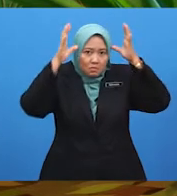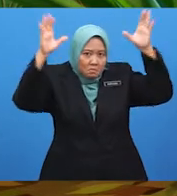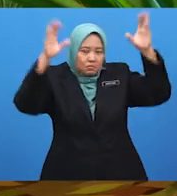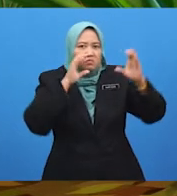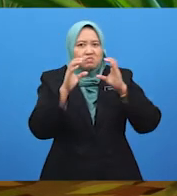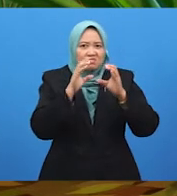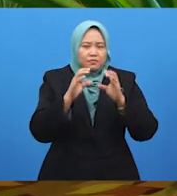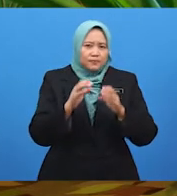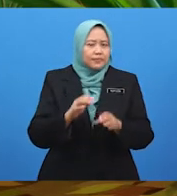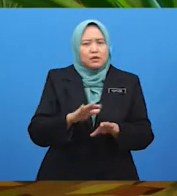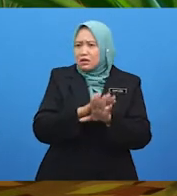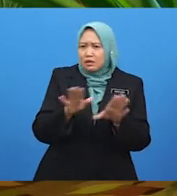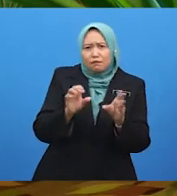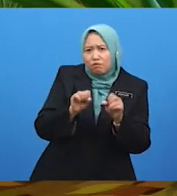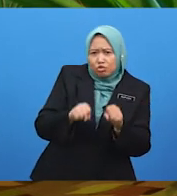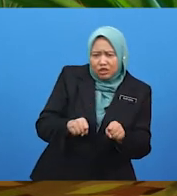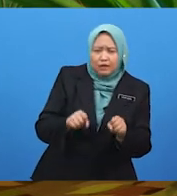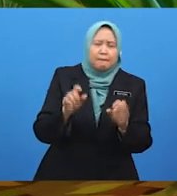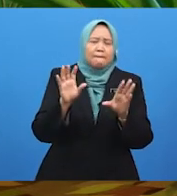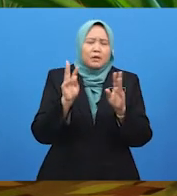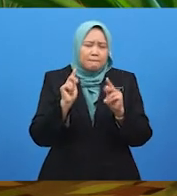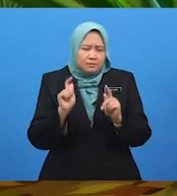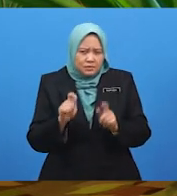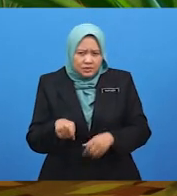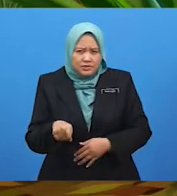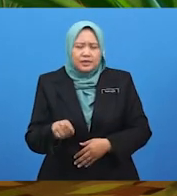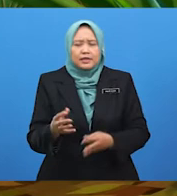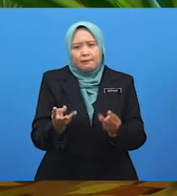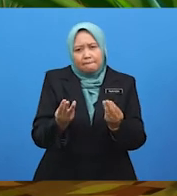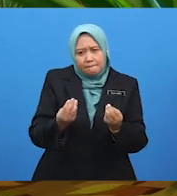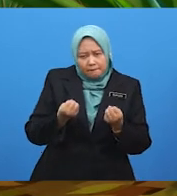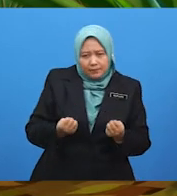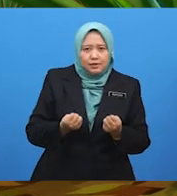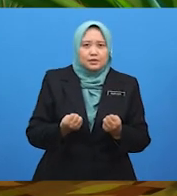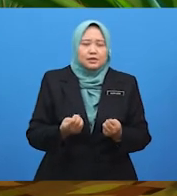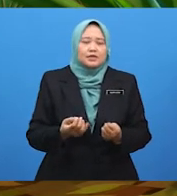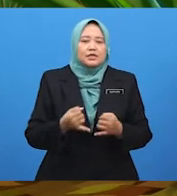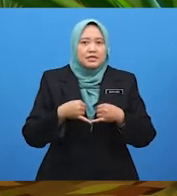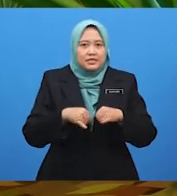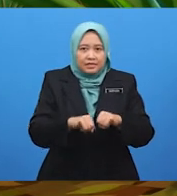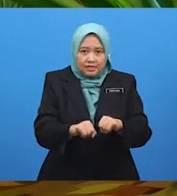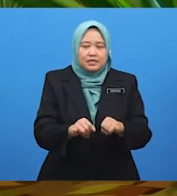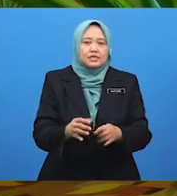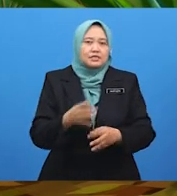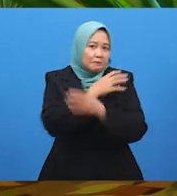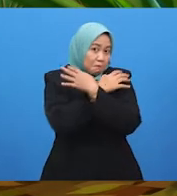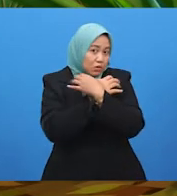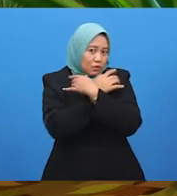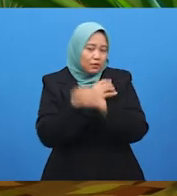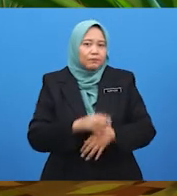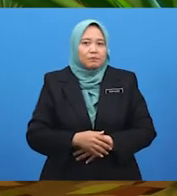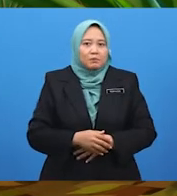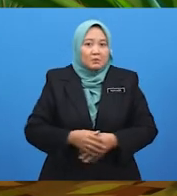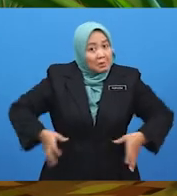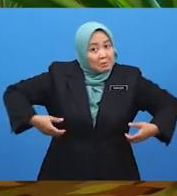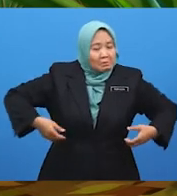kebenaran daripada tuannya. Aduhai, tak apalah. Kita makan dahulu. Nanti, saya beritahu Pak